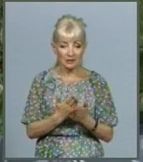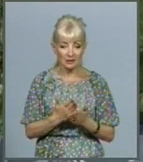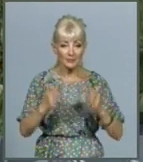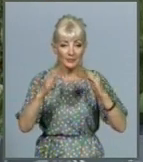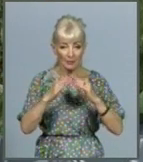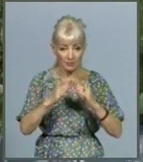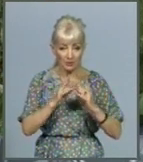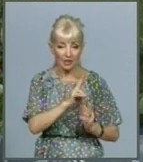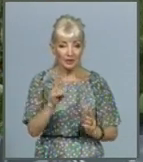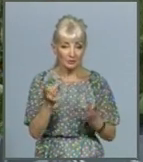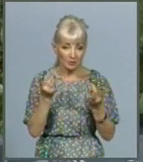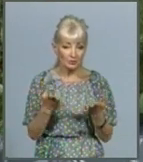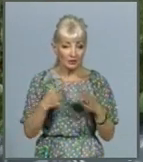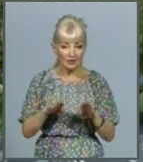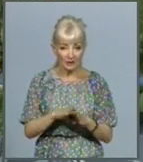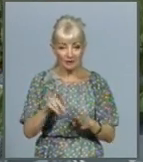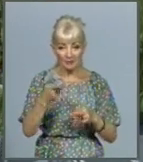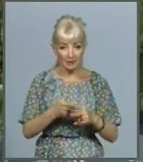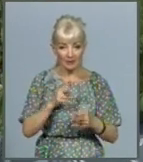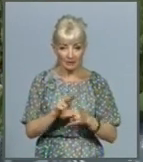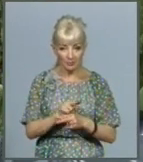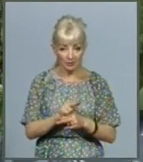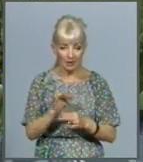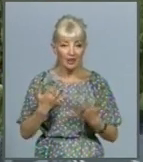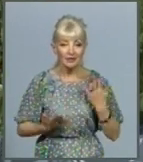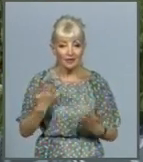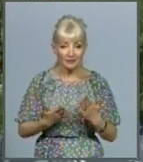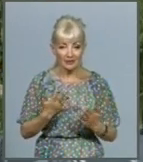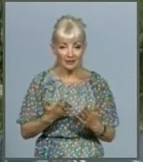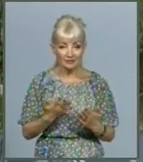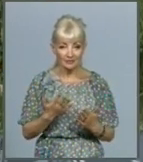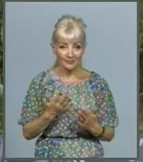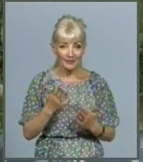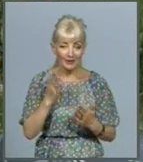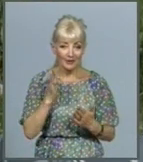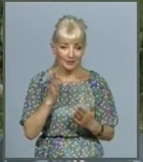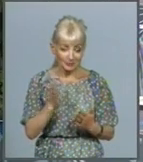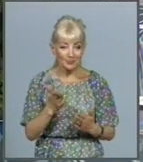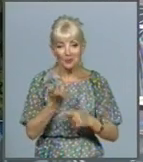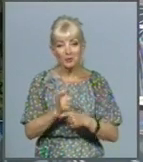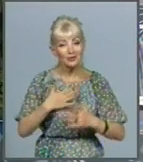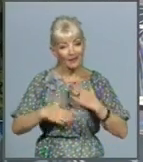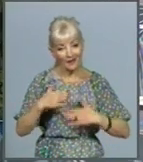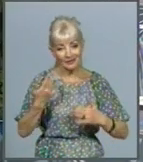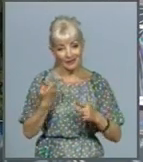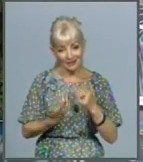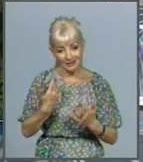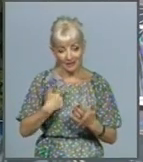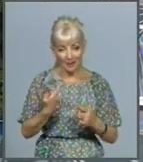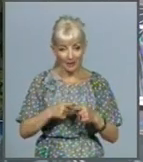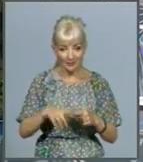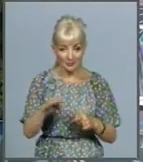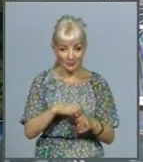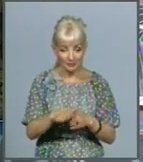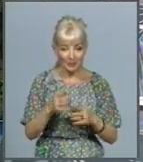закрите, а не з ремонту. І, мабуть, для цього будемо дуже раді, якщо нам це все зроблять. У цьому приміщенні планують